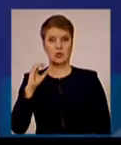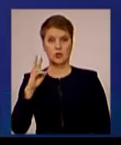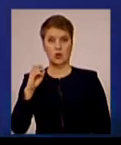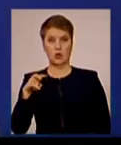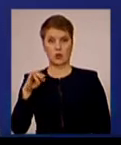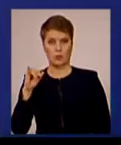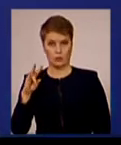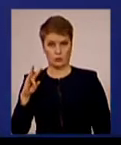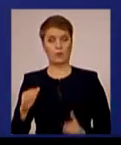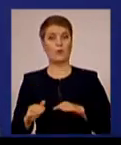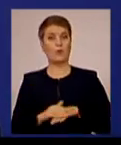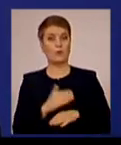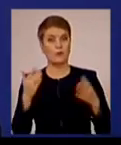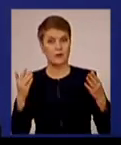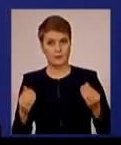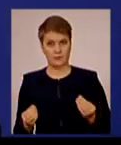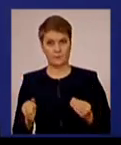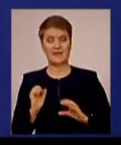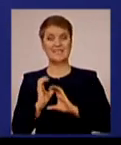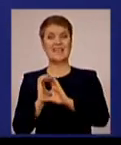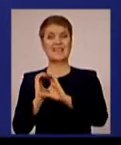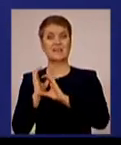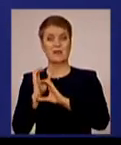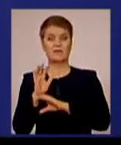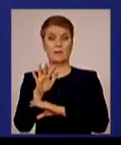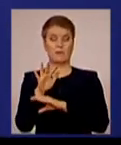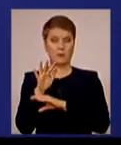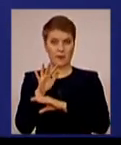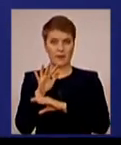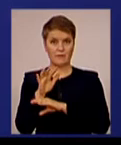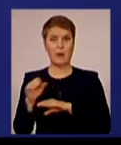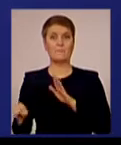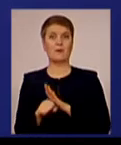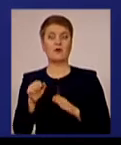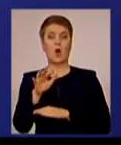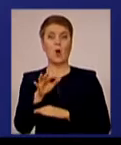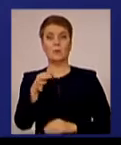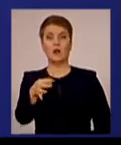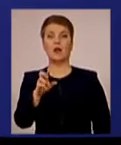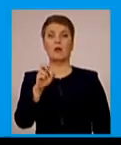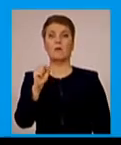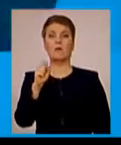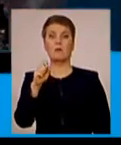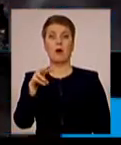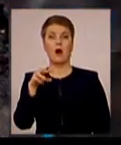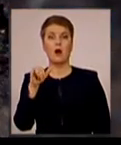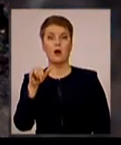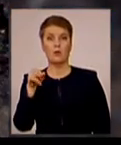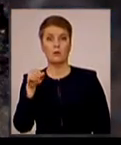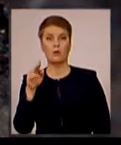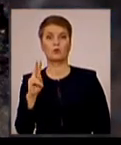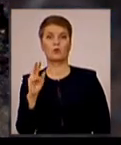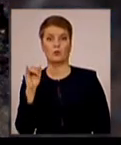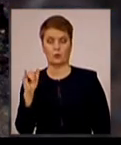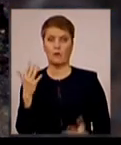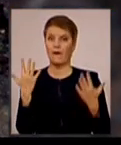Зградів і мінометів бойовики обстріляли Бахмутку вчора ввечері, били з боку окупованої горлівки. Відео і фото оприлюднив